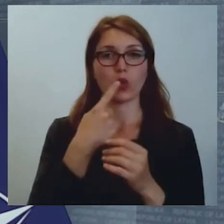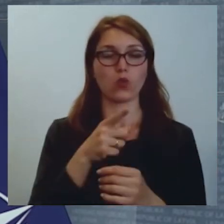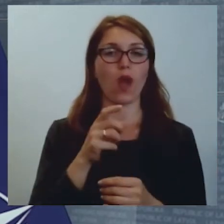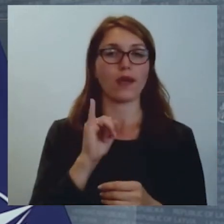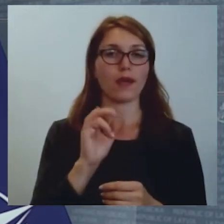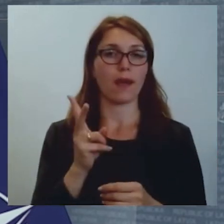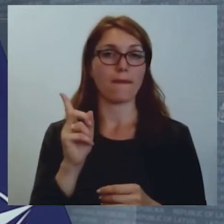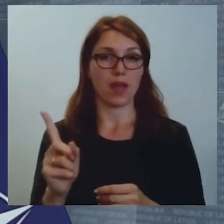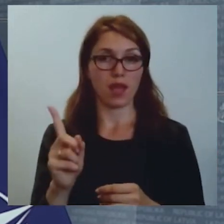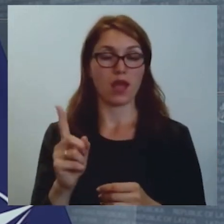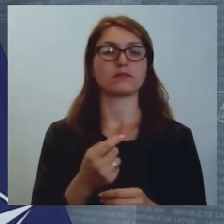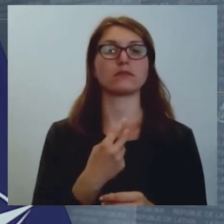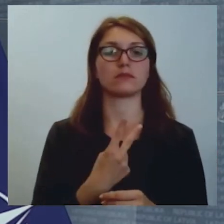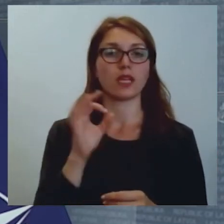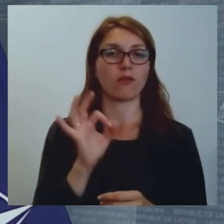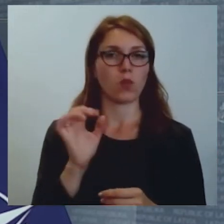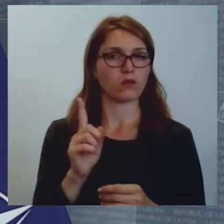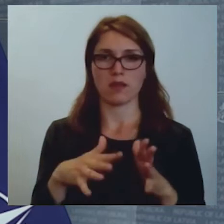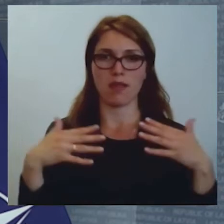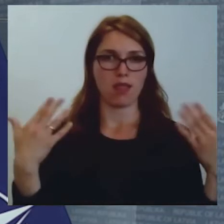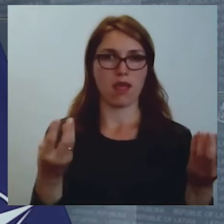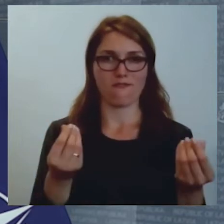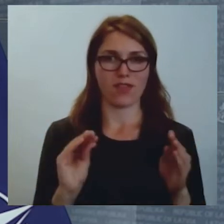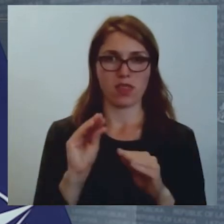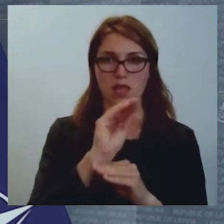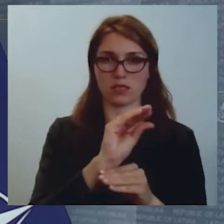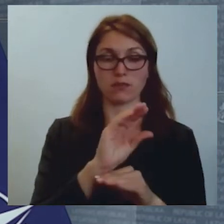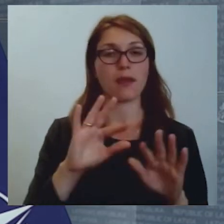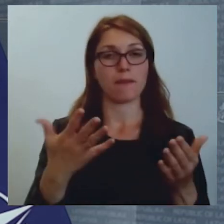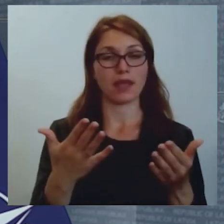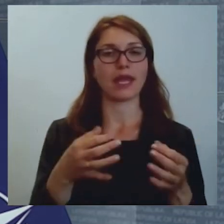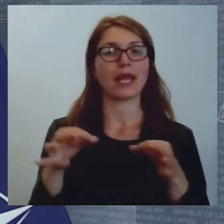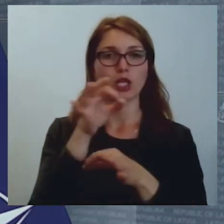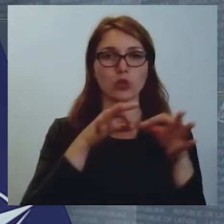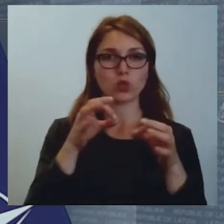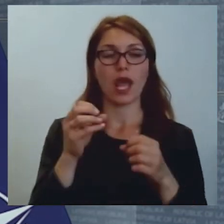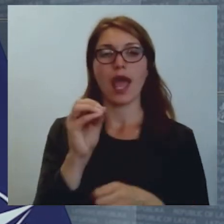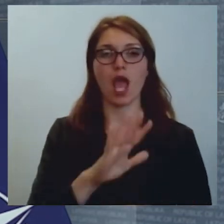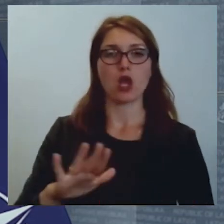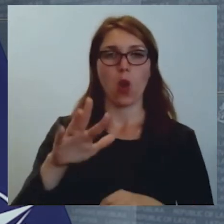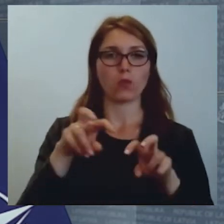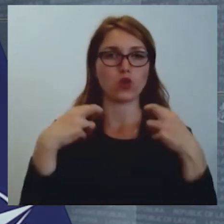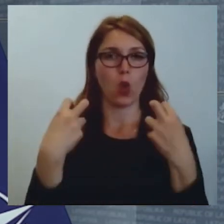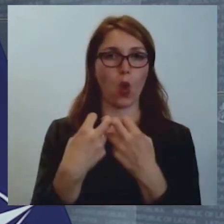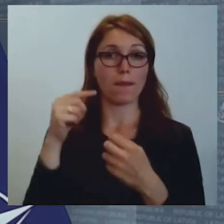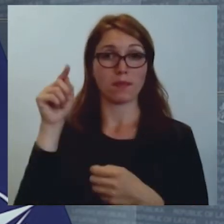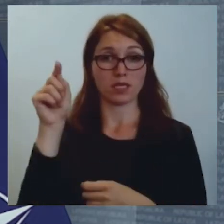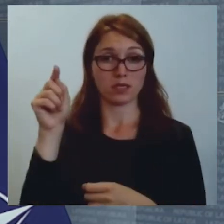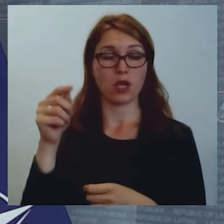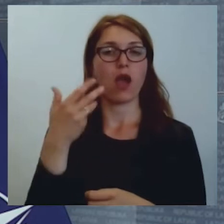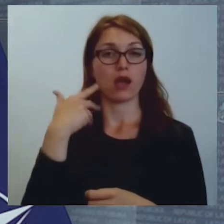2% ir liels finansējums, bet diskusijās piemēram ar Eiropas komisiju, kad viņi lūdza